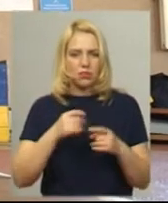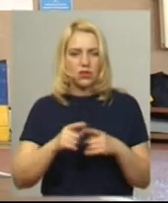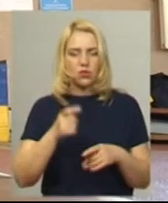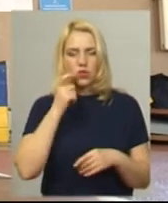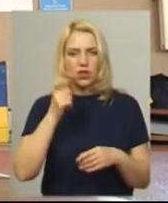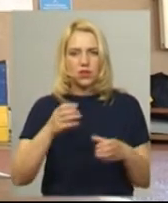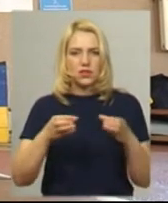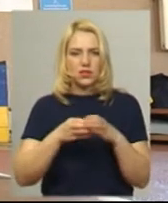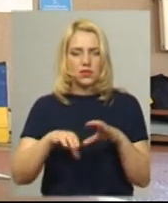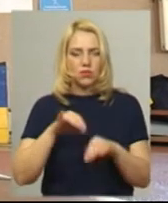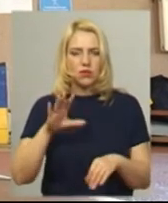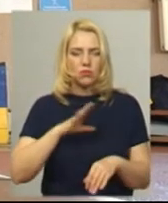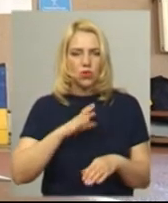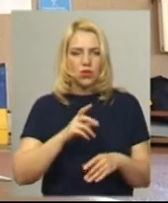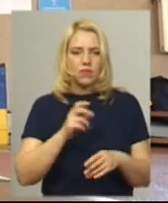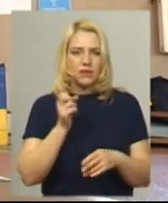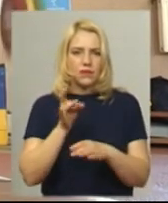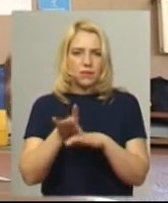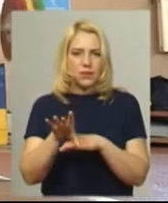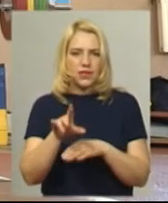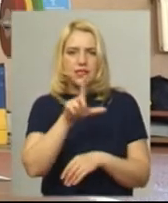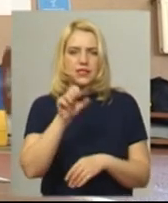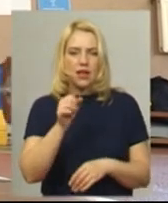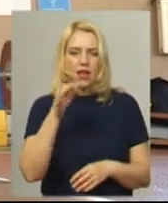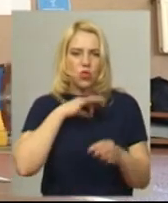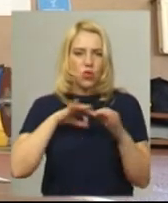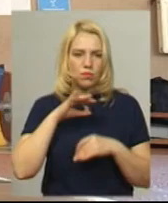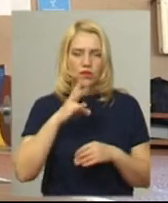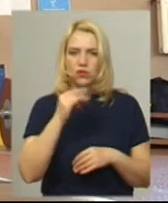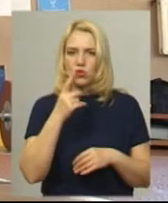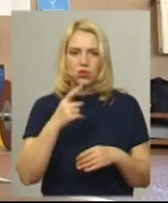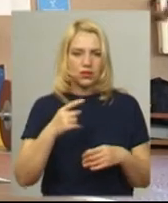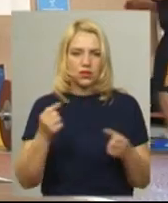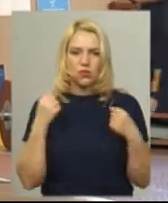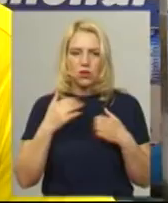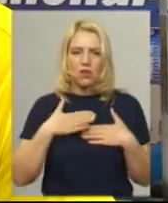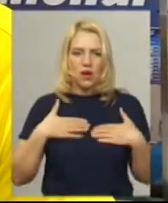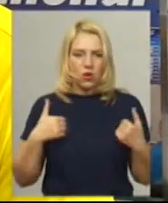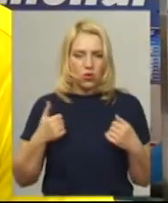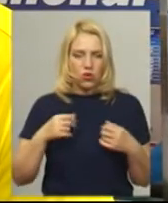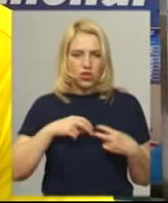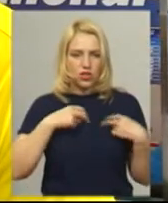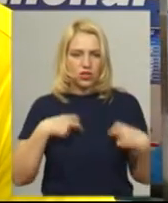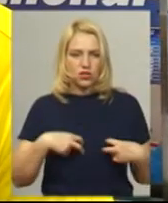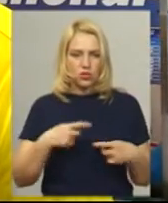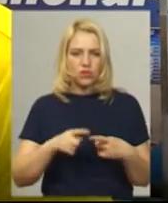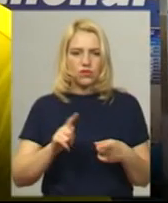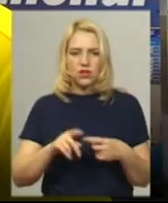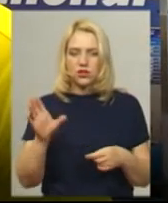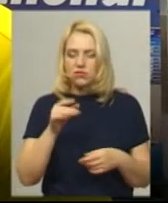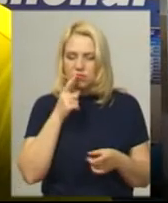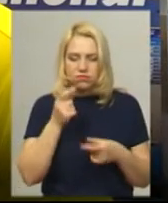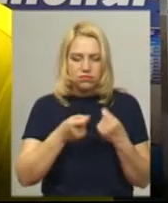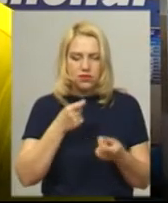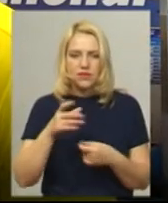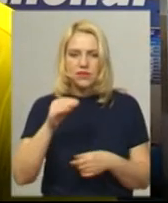'яти збірних інших країн дискваліфікували на рік за допінг. І тепер жоден спортсмен не хоче ризикувати, каже Богдан Гоза. Ретельно відносимося до всяких